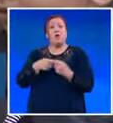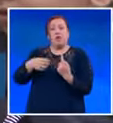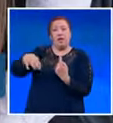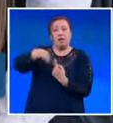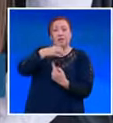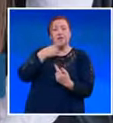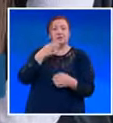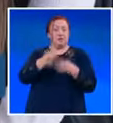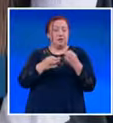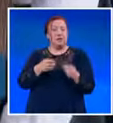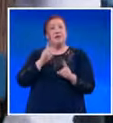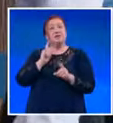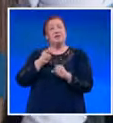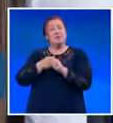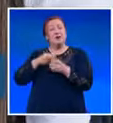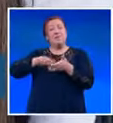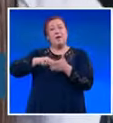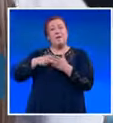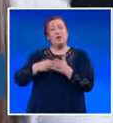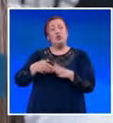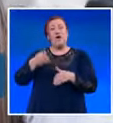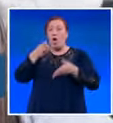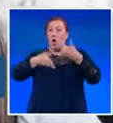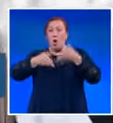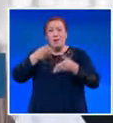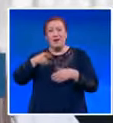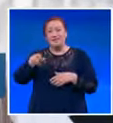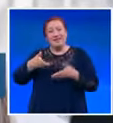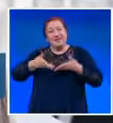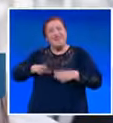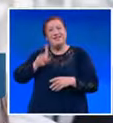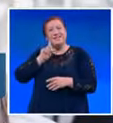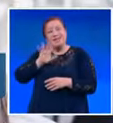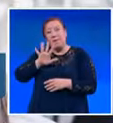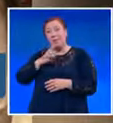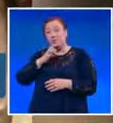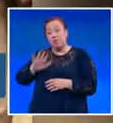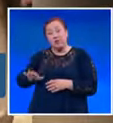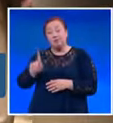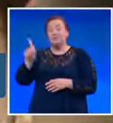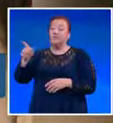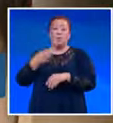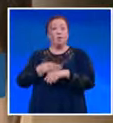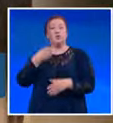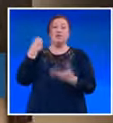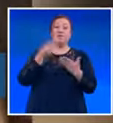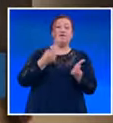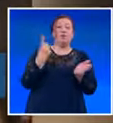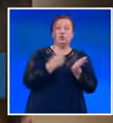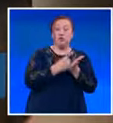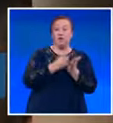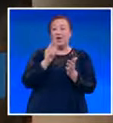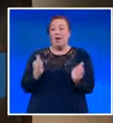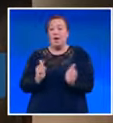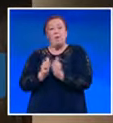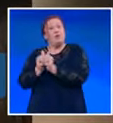За да бъде извършена планова операция на 5-годишният им син, обаче от болницата поставят условие. Придружителят на детето, баща му, да си